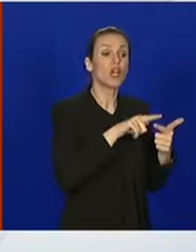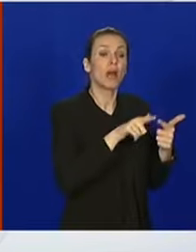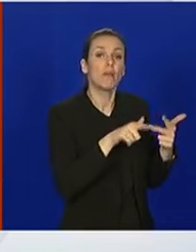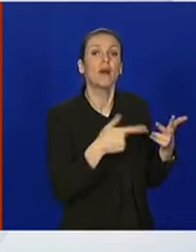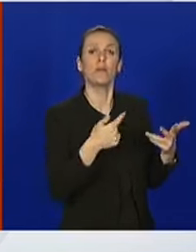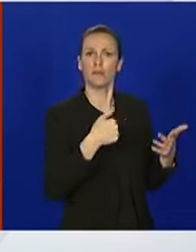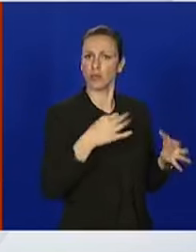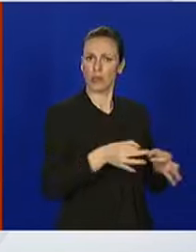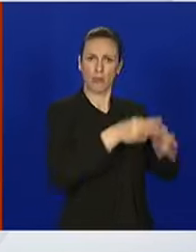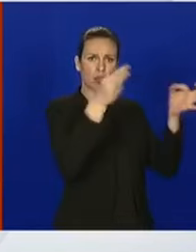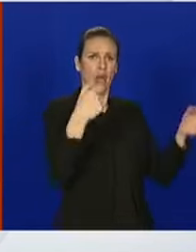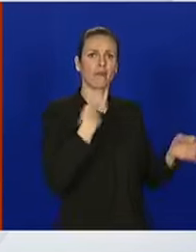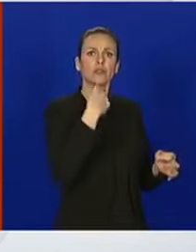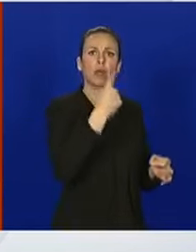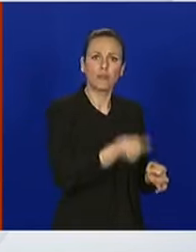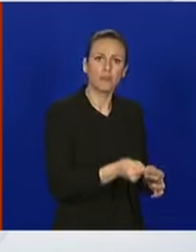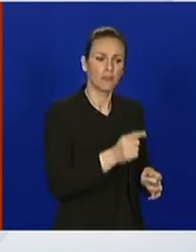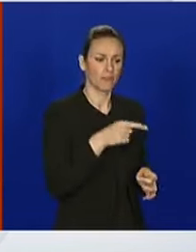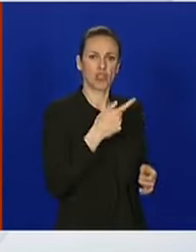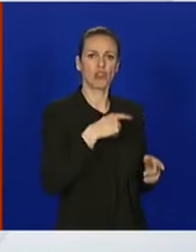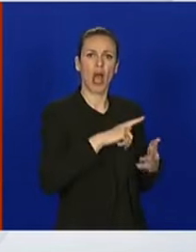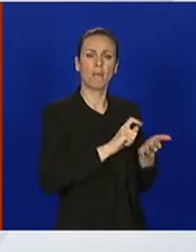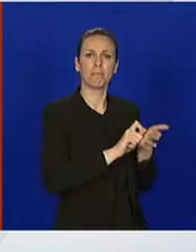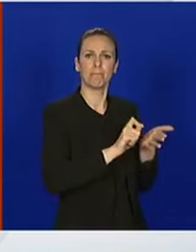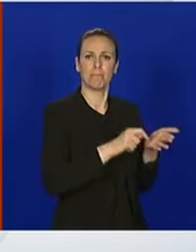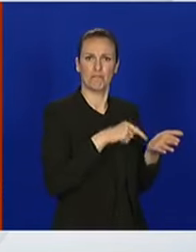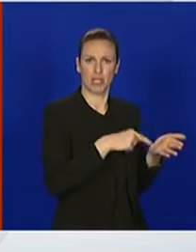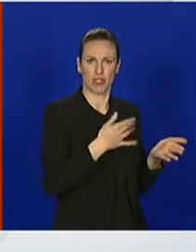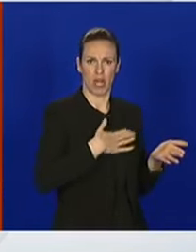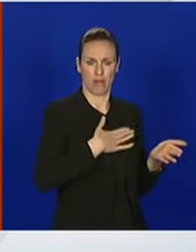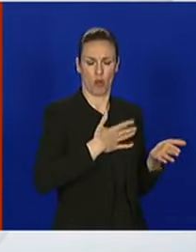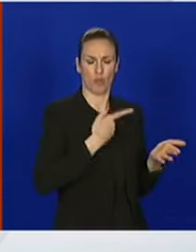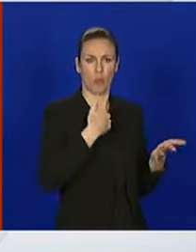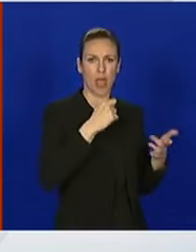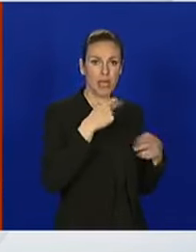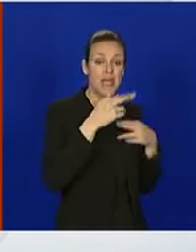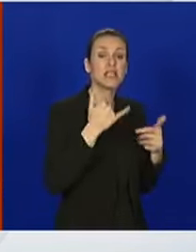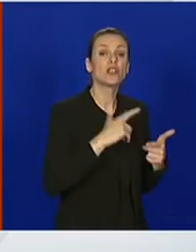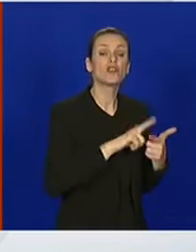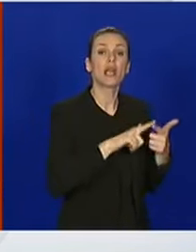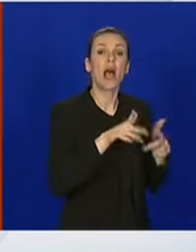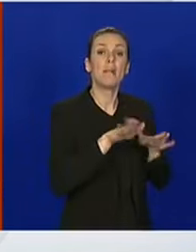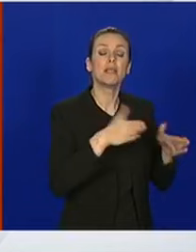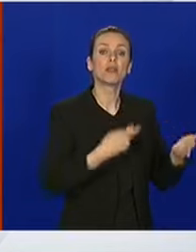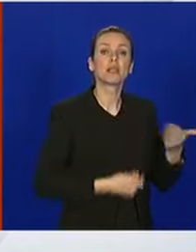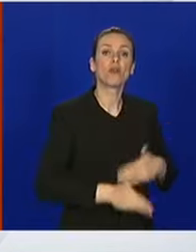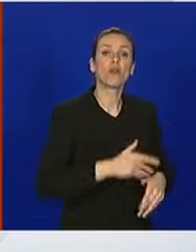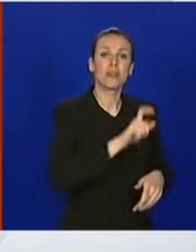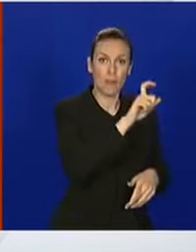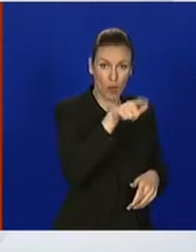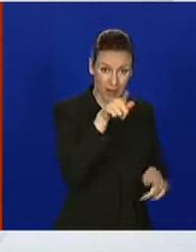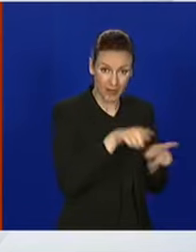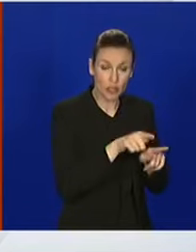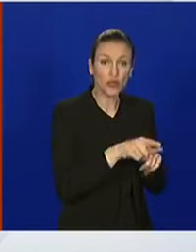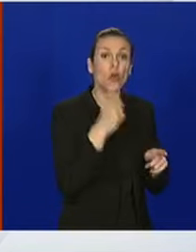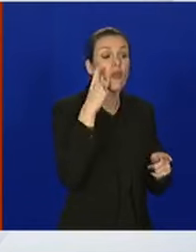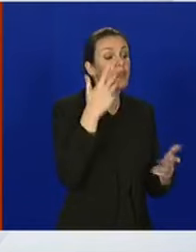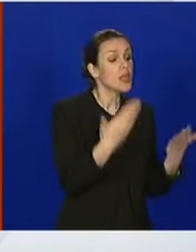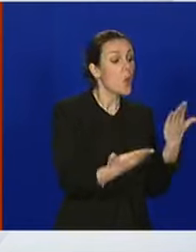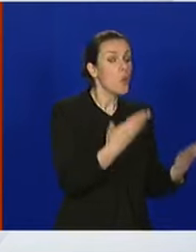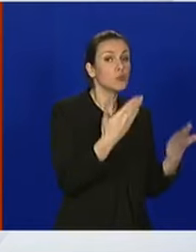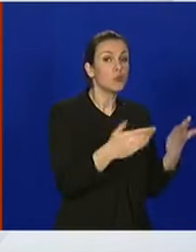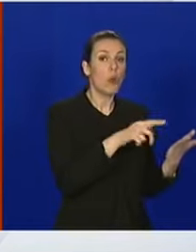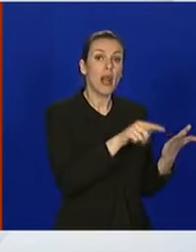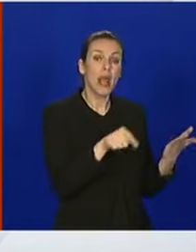transparentno rekao njen nalaz. Čekamo sad da završi inspekcija ministarstva demografije, pa ćemo ih komparirati. Dakle,